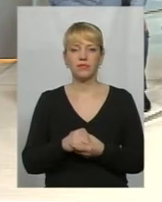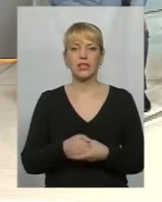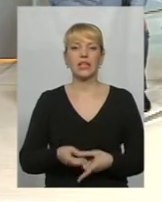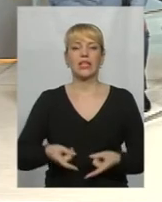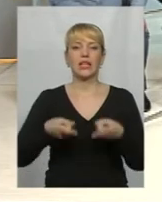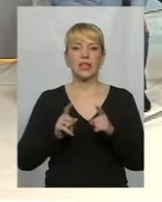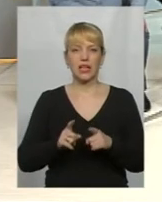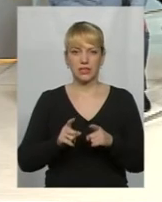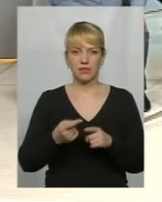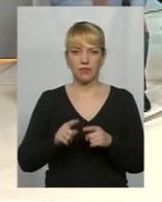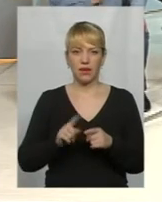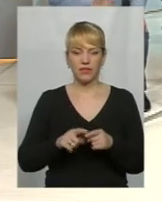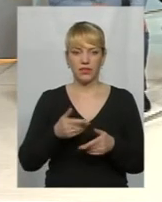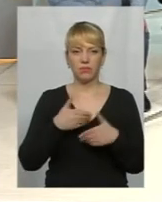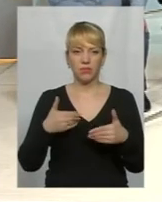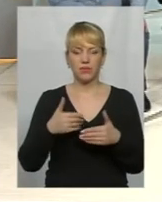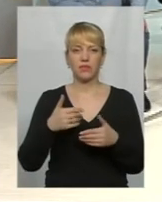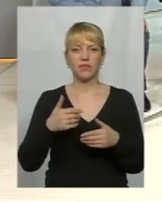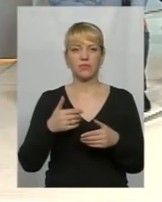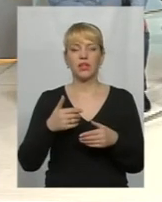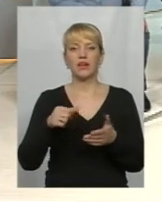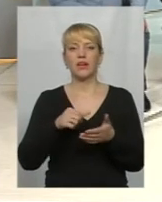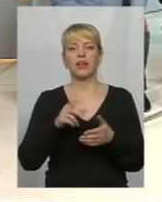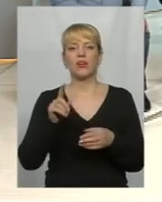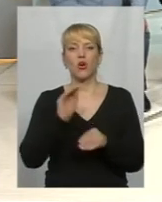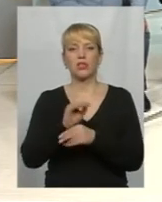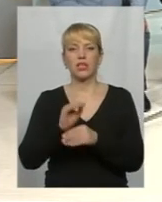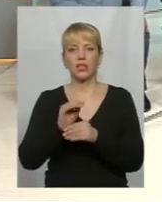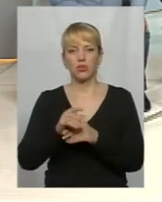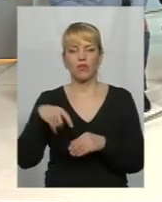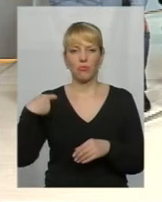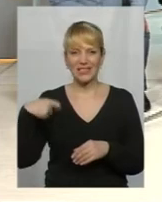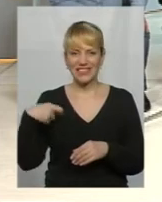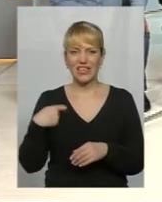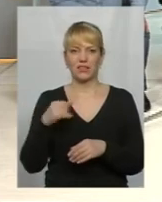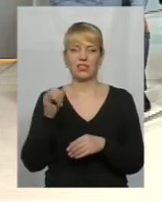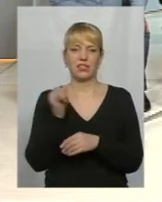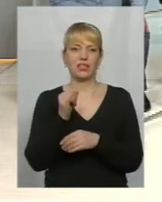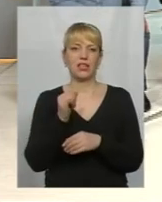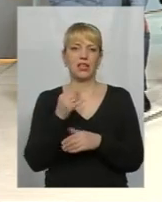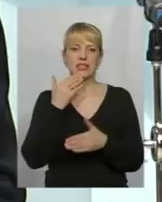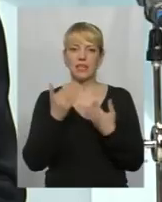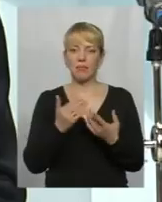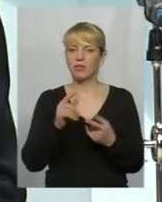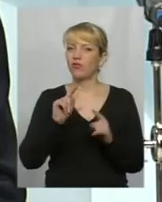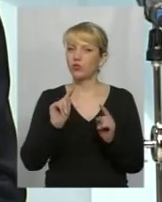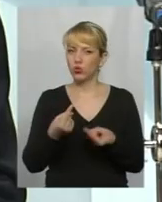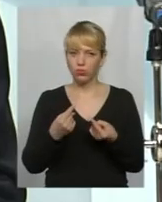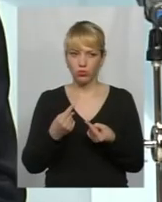розкритикували і президент розкритикував і запитував, чому